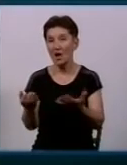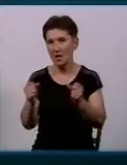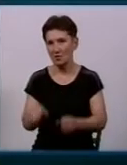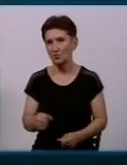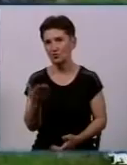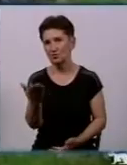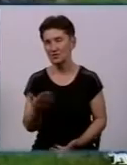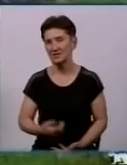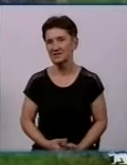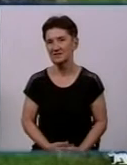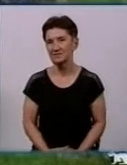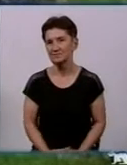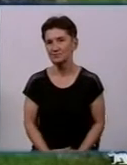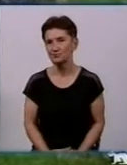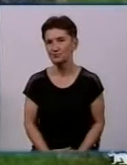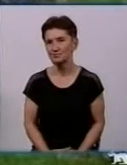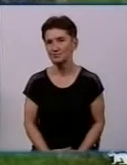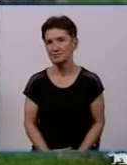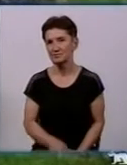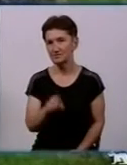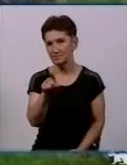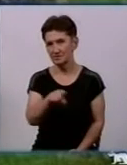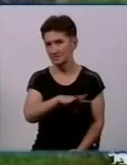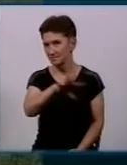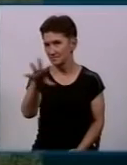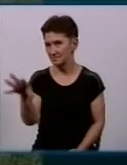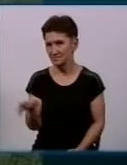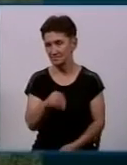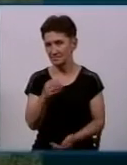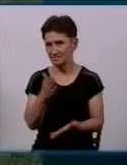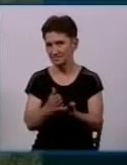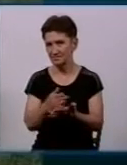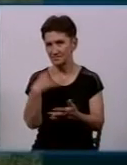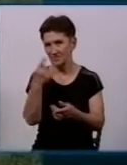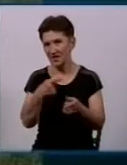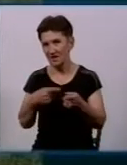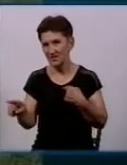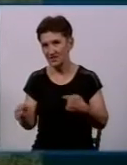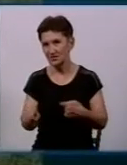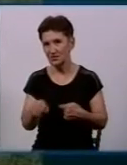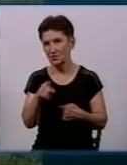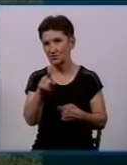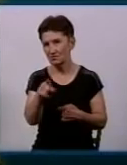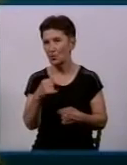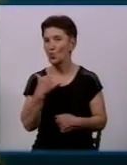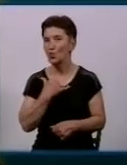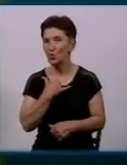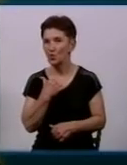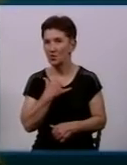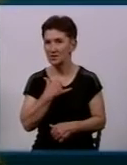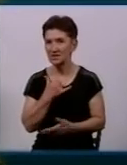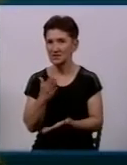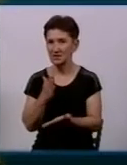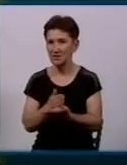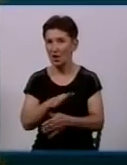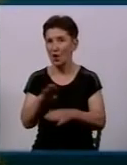принципі. Ці гідранти всі наземні, на відміну від Кропивницьких, вони у нас розташовані